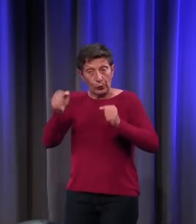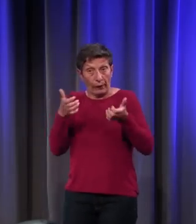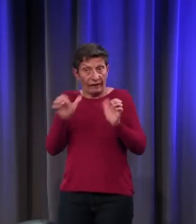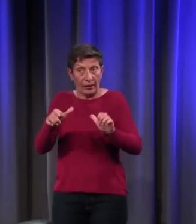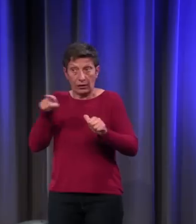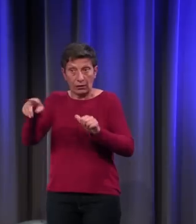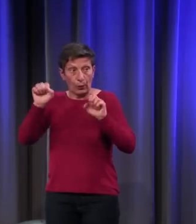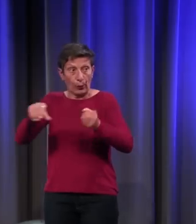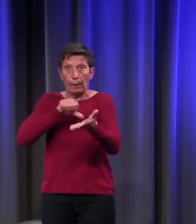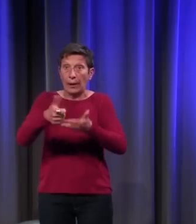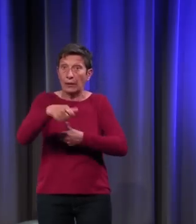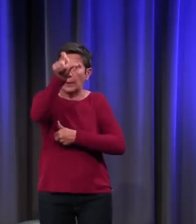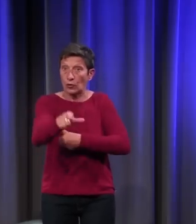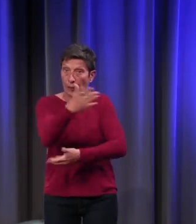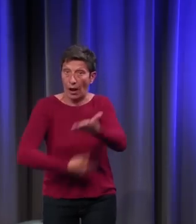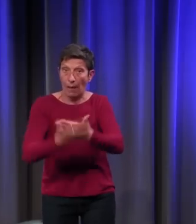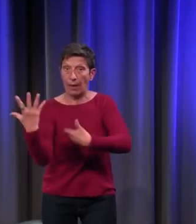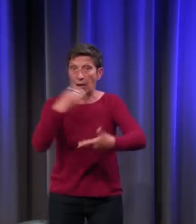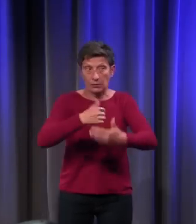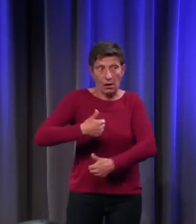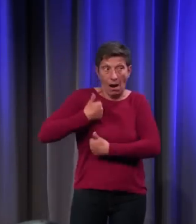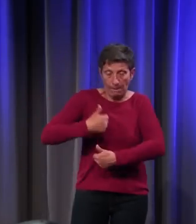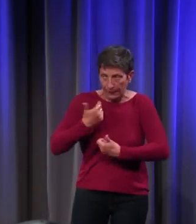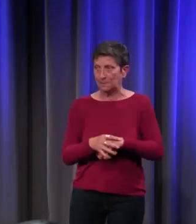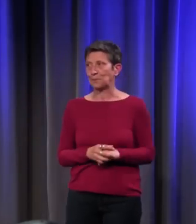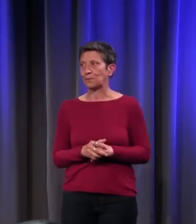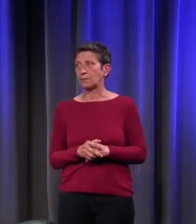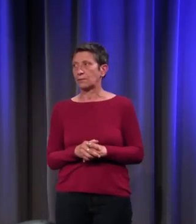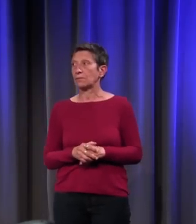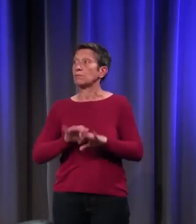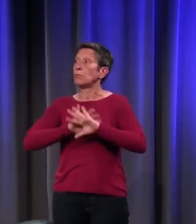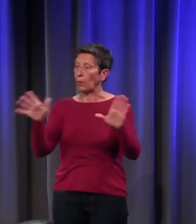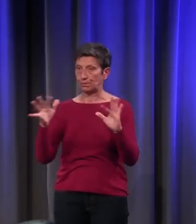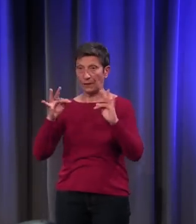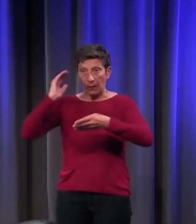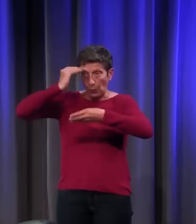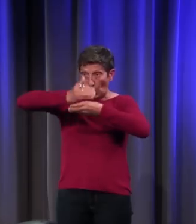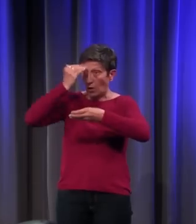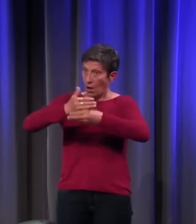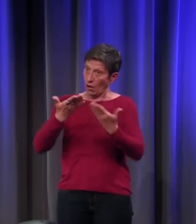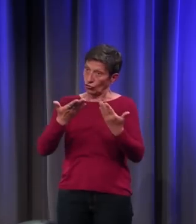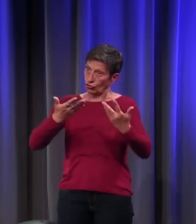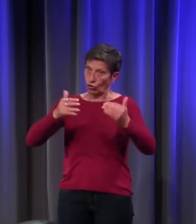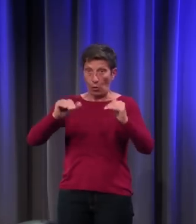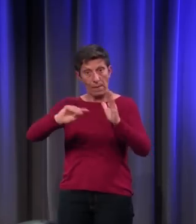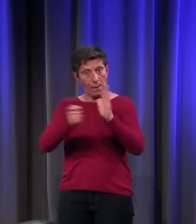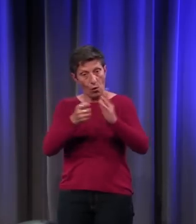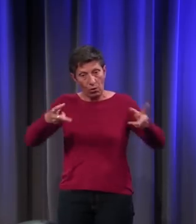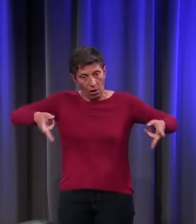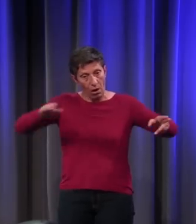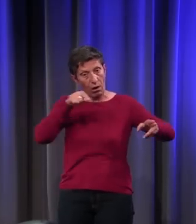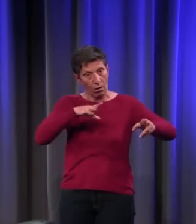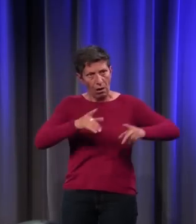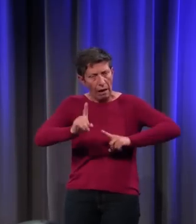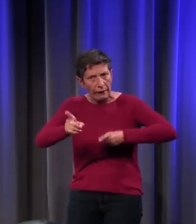l'armée à sa place. Bon. Ma question en ce qui concerne le Moyen Âge, comme il y a eu beaucoup de guerres et de conflits dans ces époques-là,